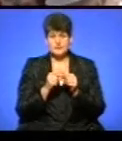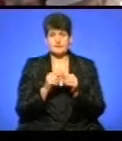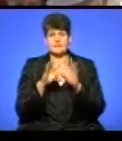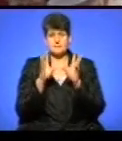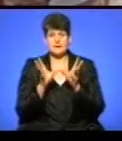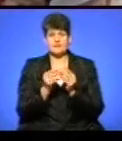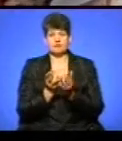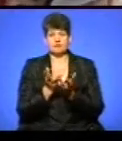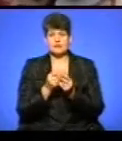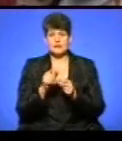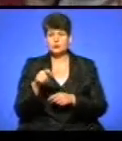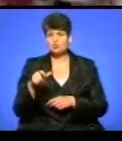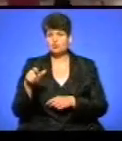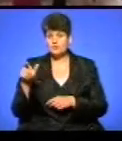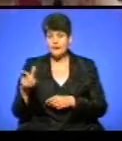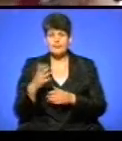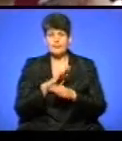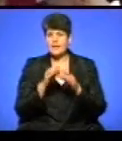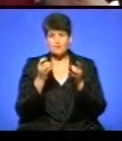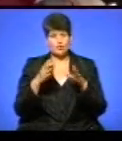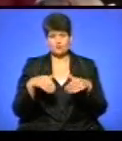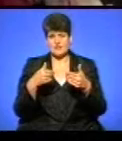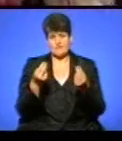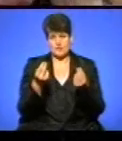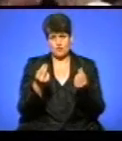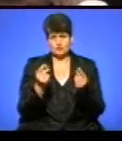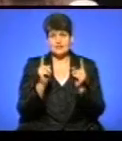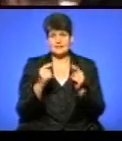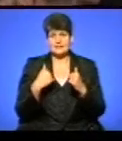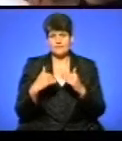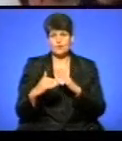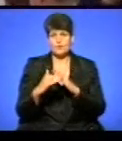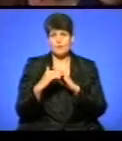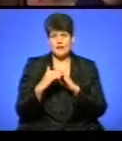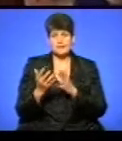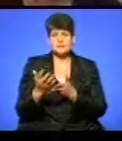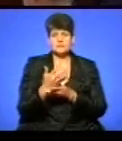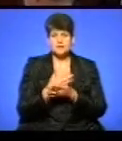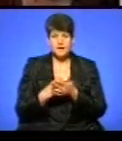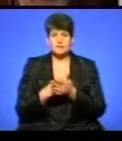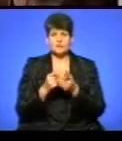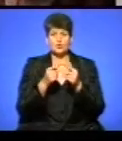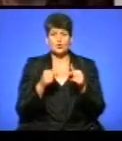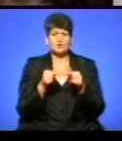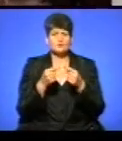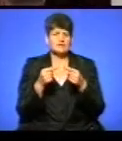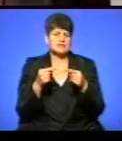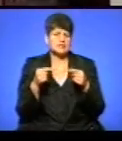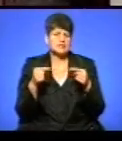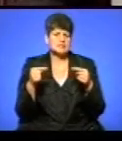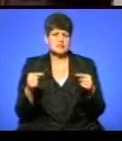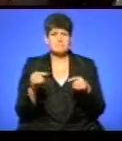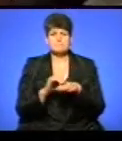кількість людей, які не просто давали гроші, а навіть нам допомагали збирати, долучали, організовували різні